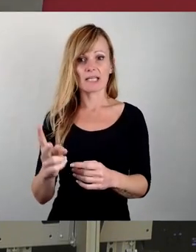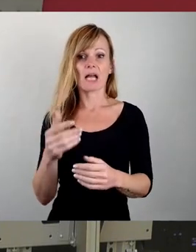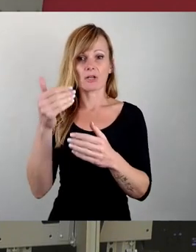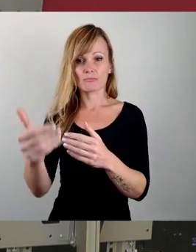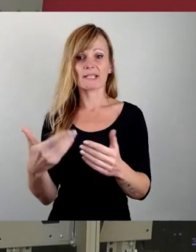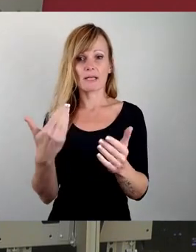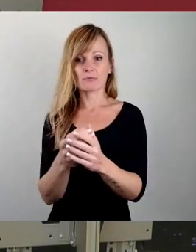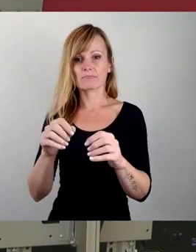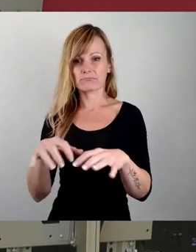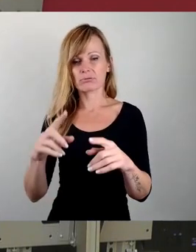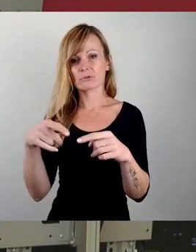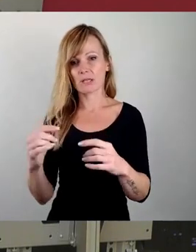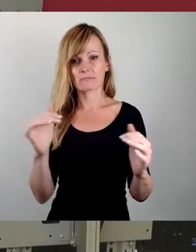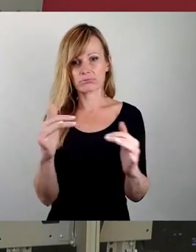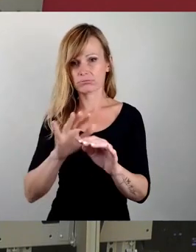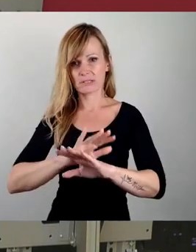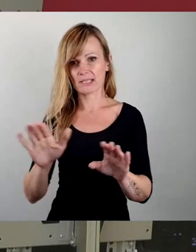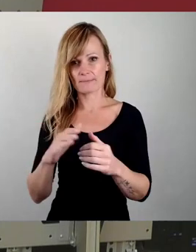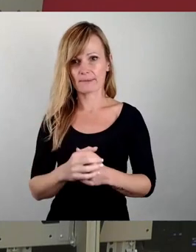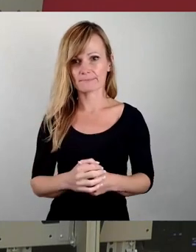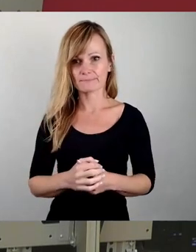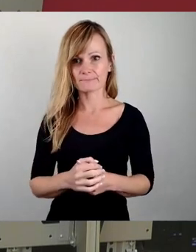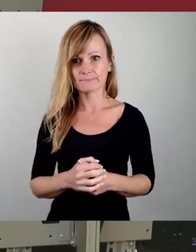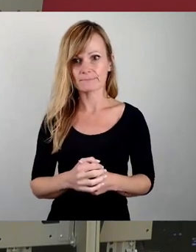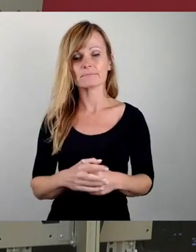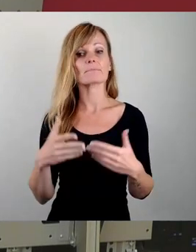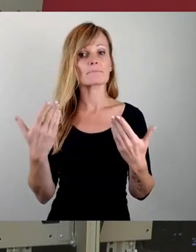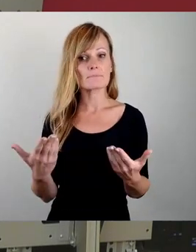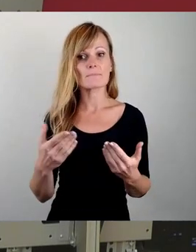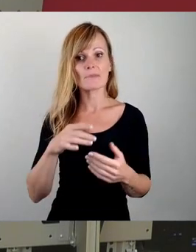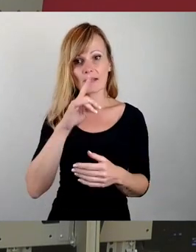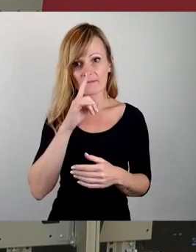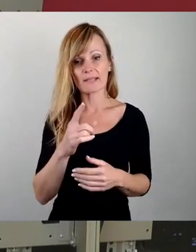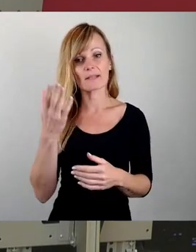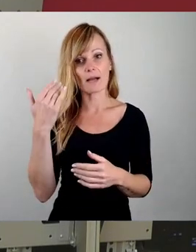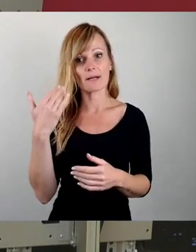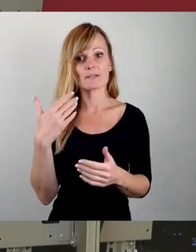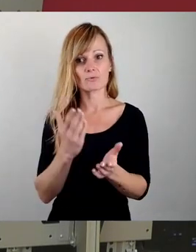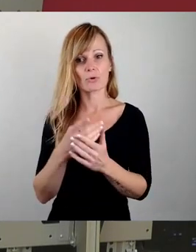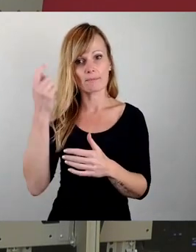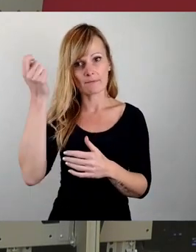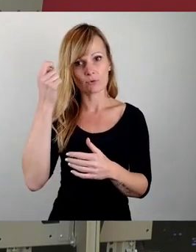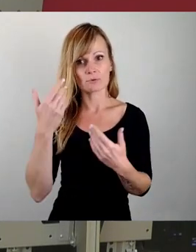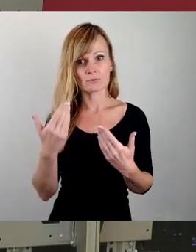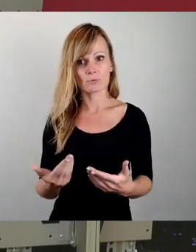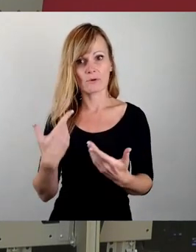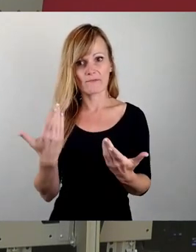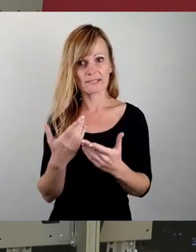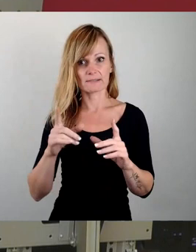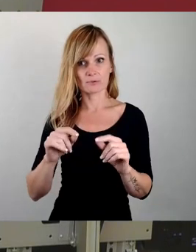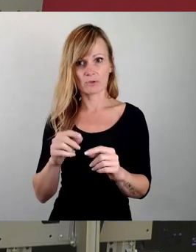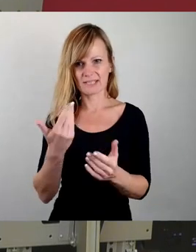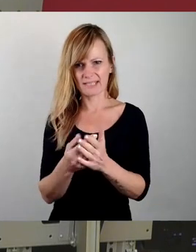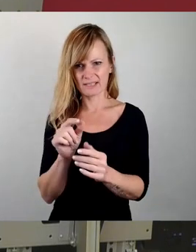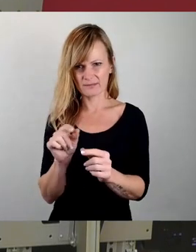zur Unbespielbarkeit dieses Platzes kam. Und man hätte, wäre man damals sich bewusst gewesen, was das bedeutet, diese zu